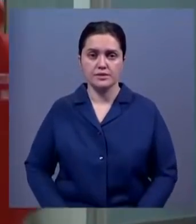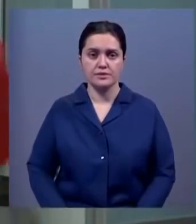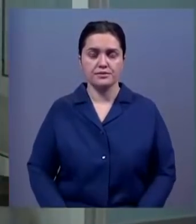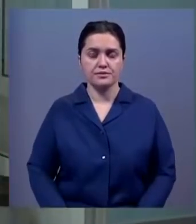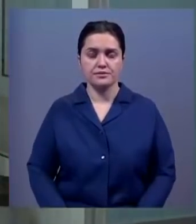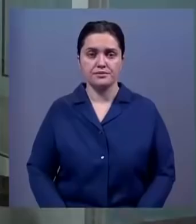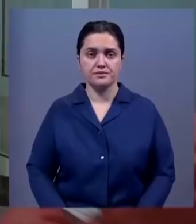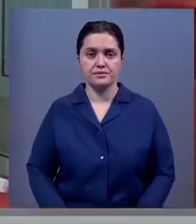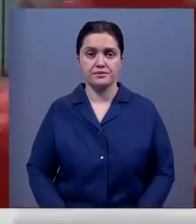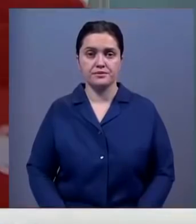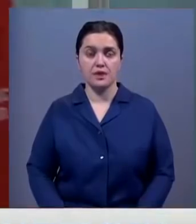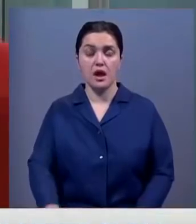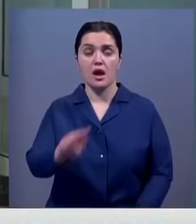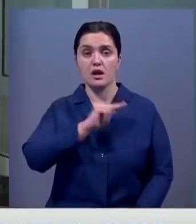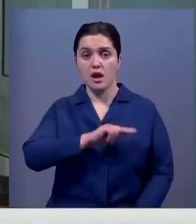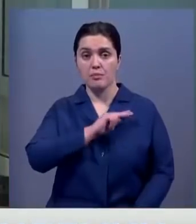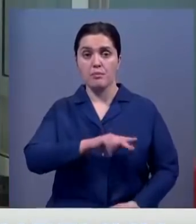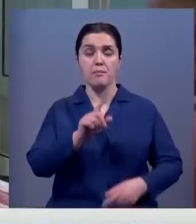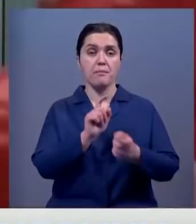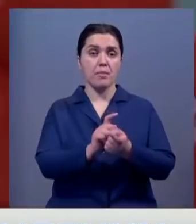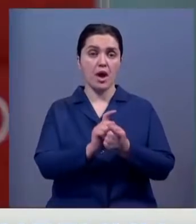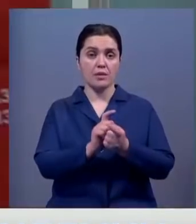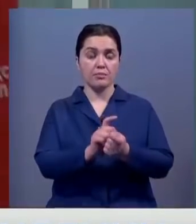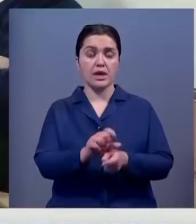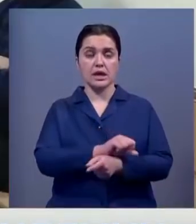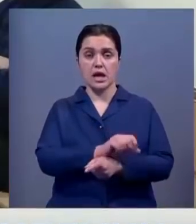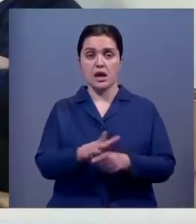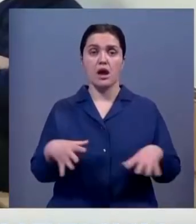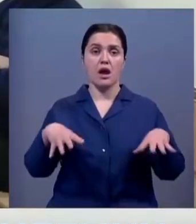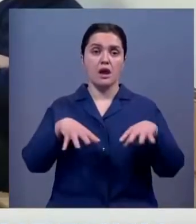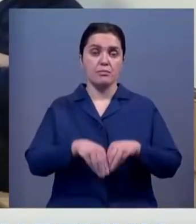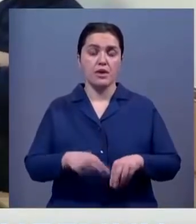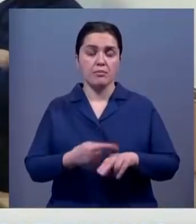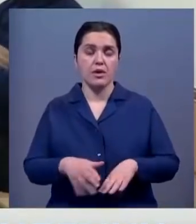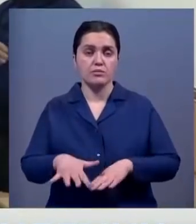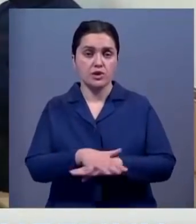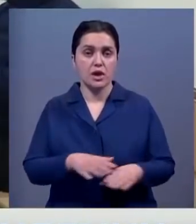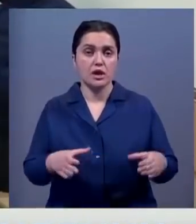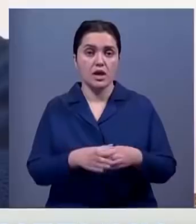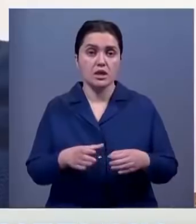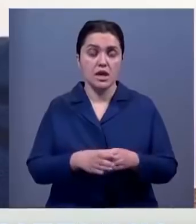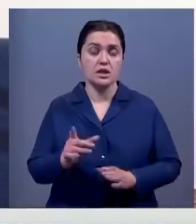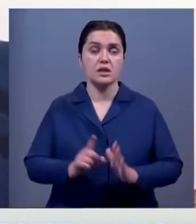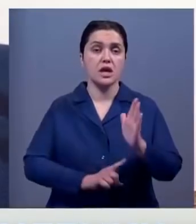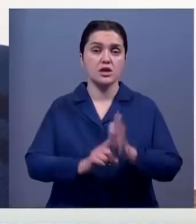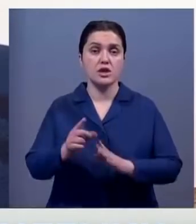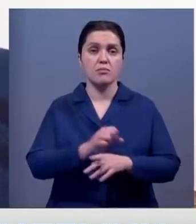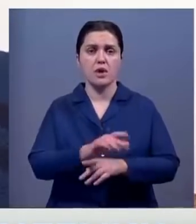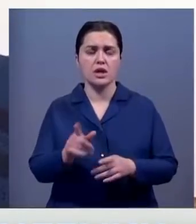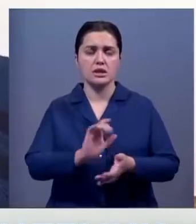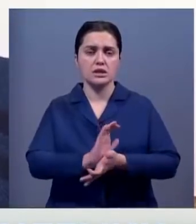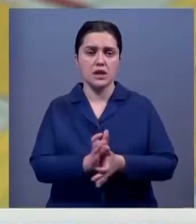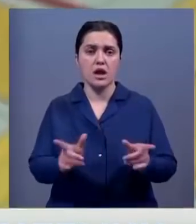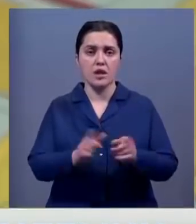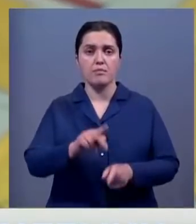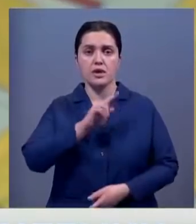Эта масштабная работа в борьбе с коронавирусом объединила общественные организации. самого начала пандемии волонтеры тесно сотрудничают с